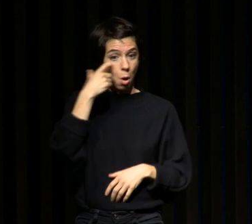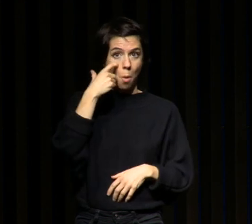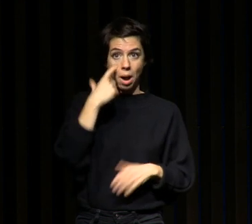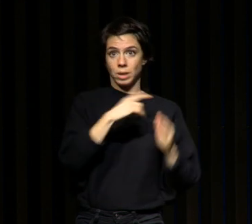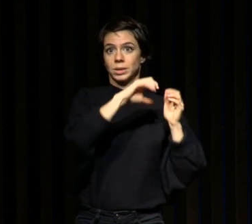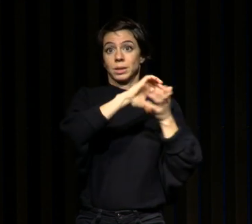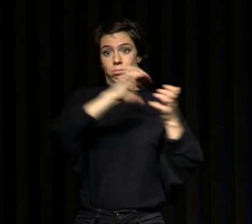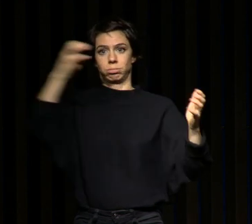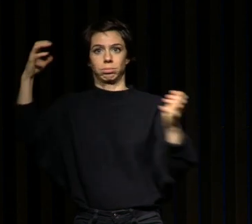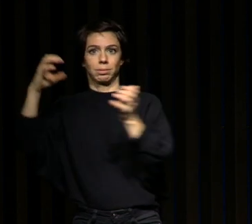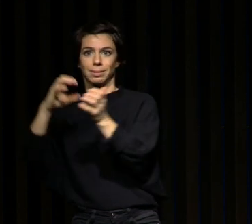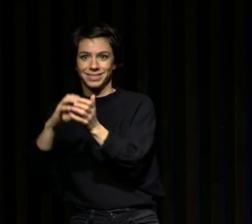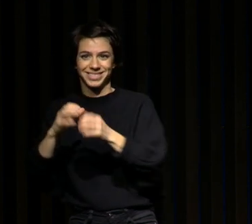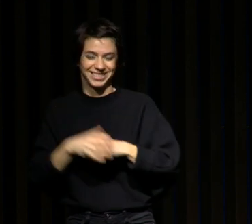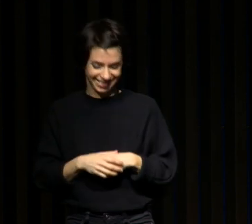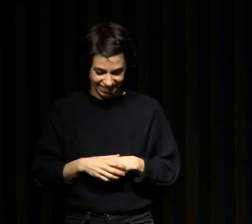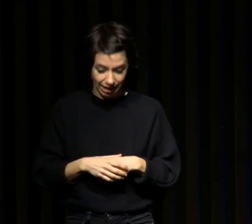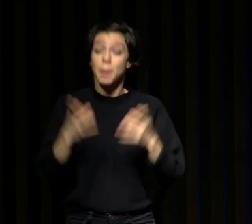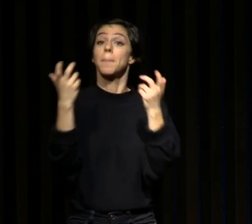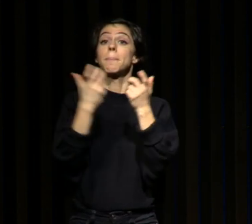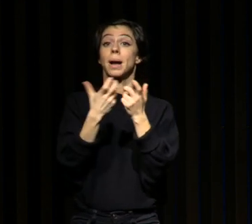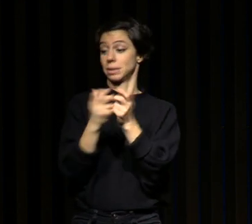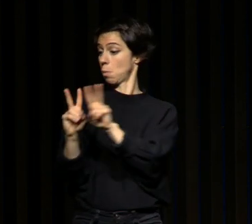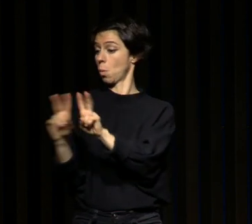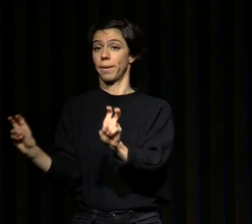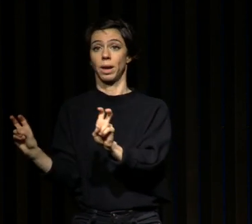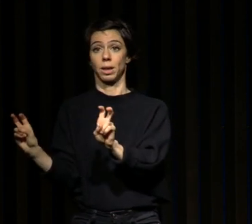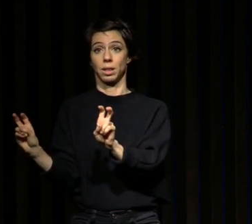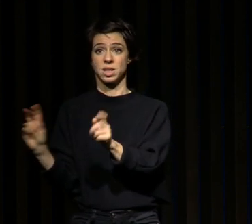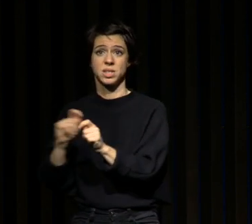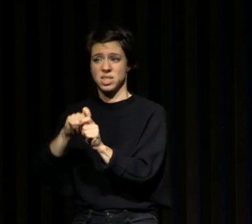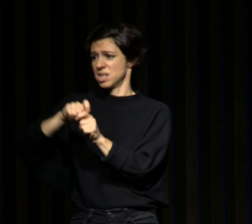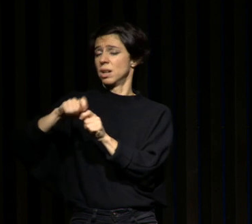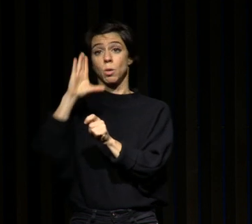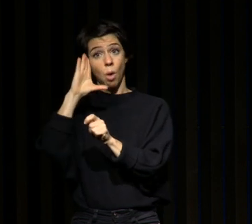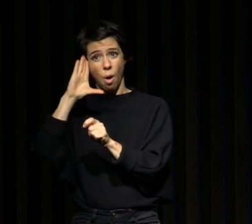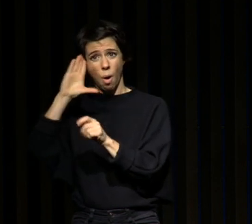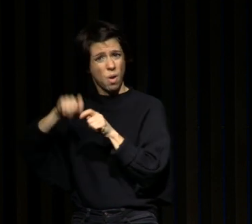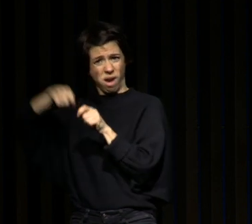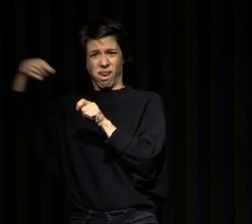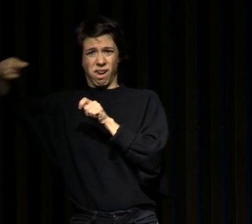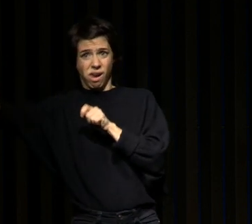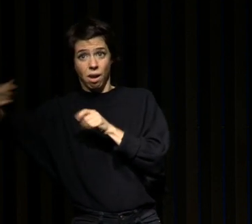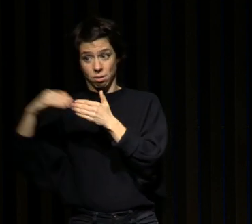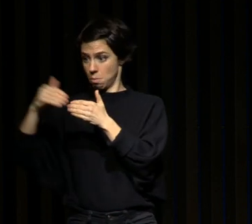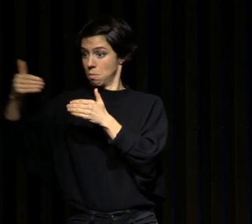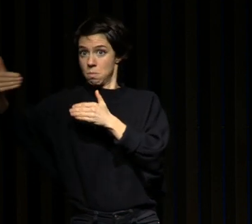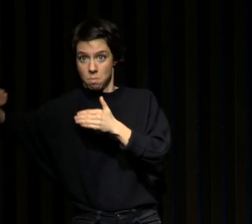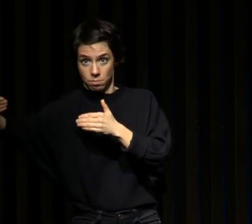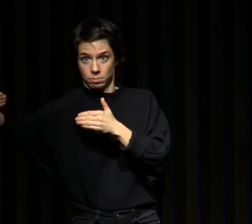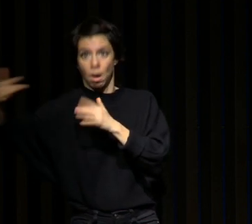quand vous amplifiez votre durée de sommeil le week-end non seulement vous augmentez votre temps passé au lit mais vous variez aussi